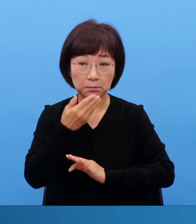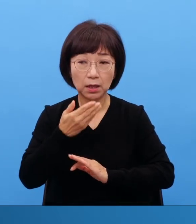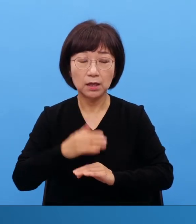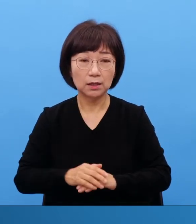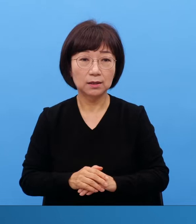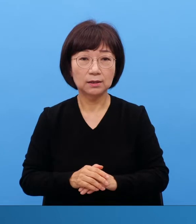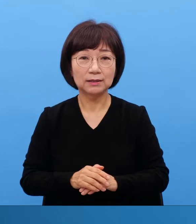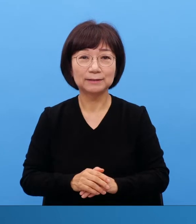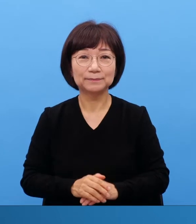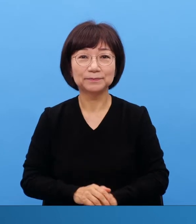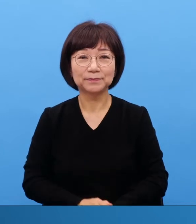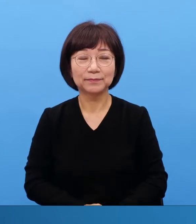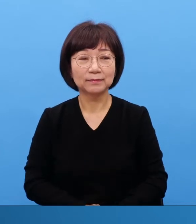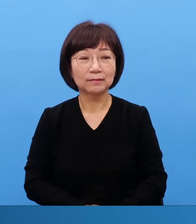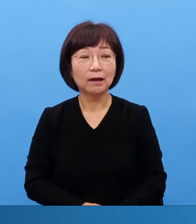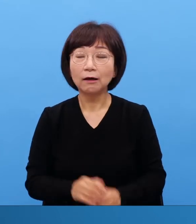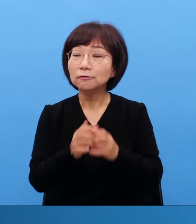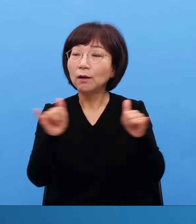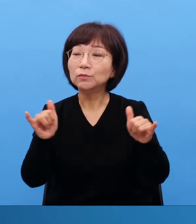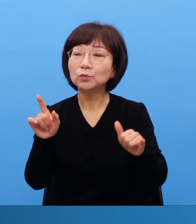어떤 사람 심심하면 내잖아요.